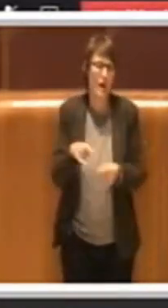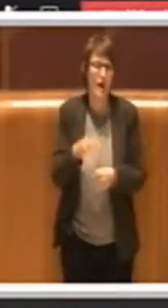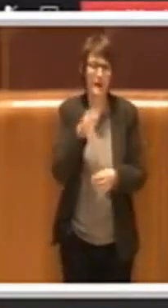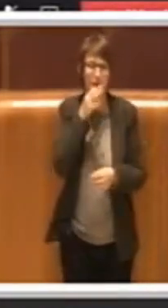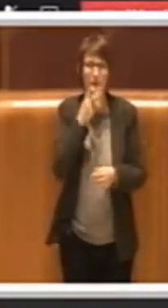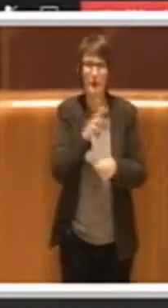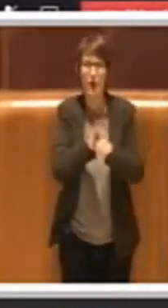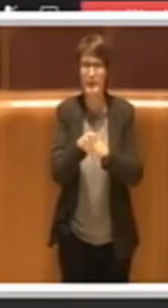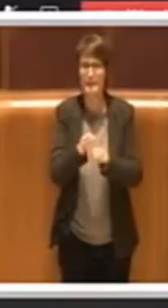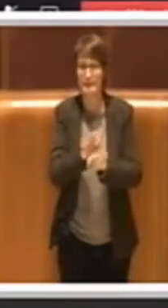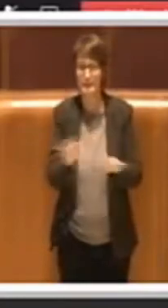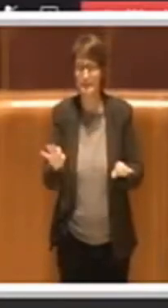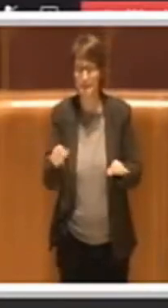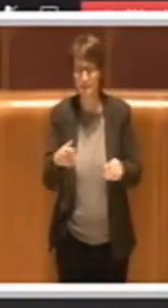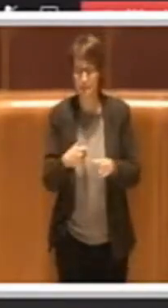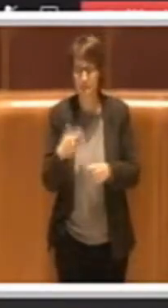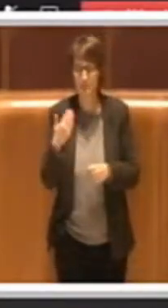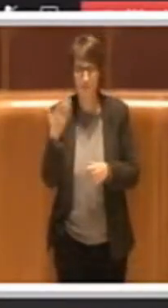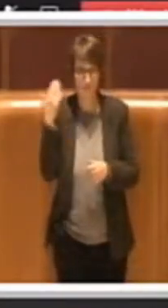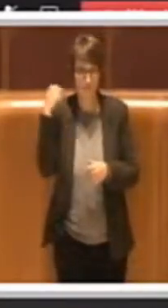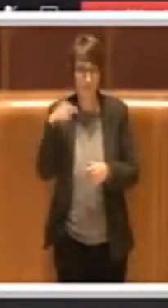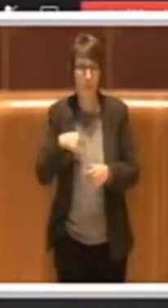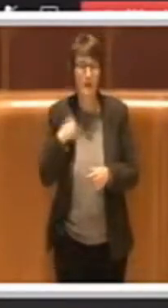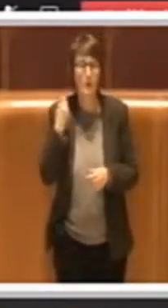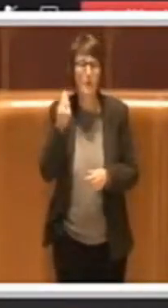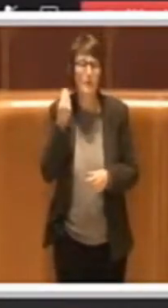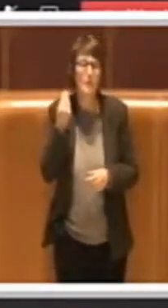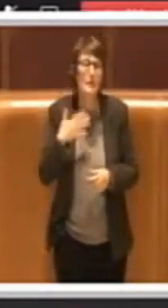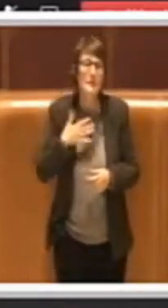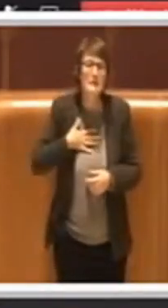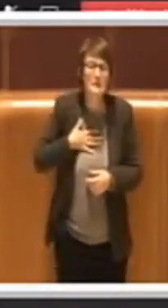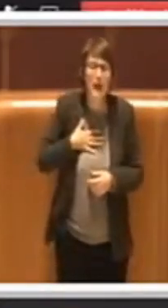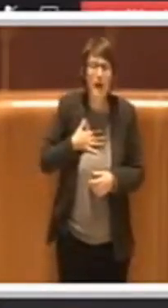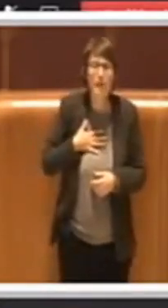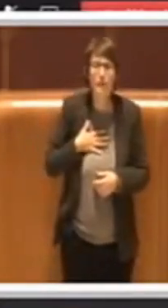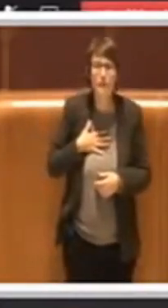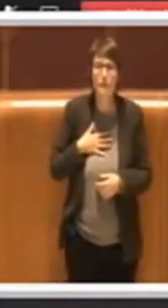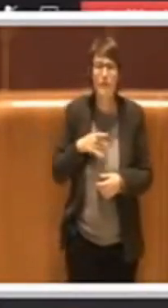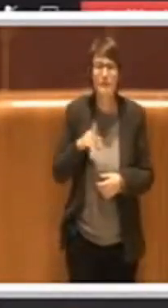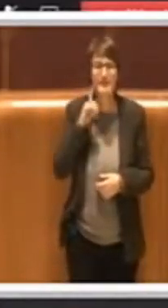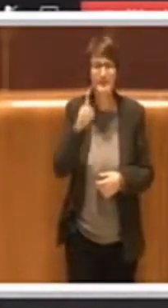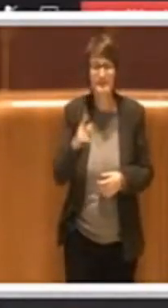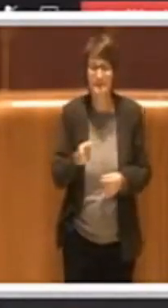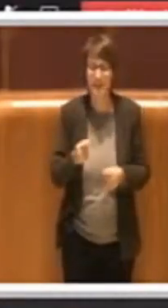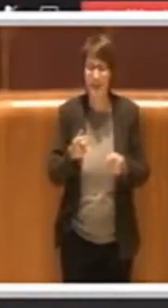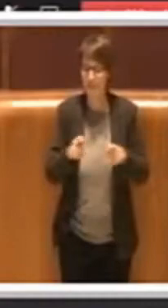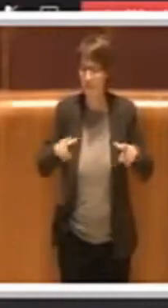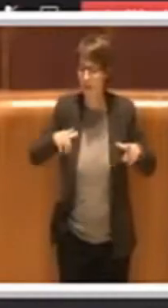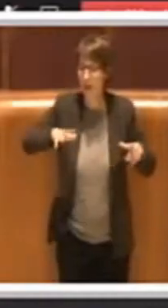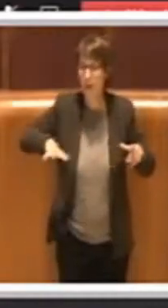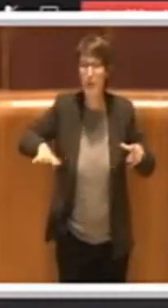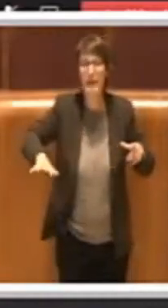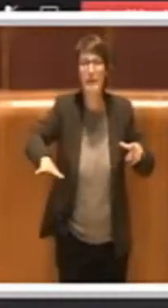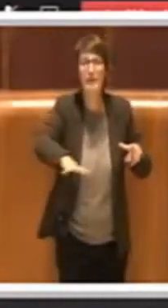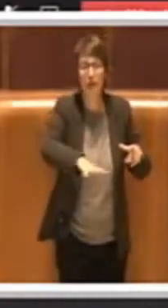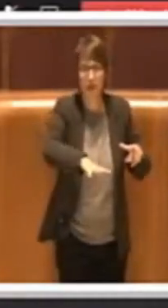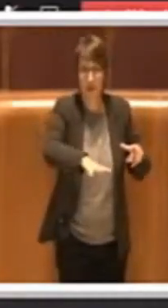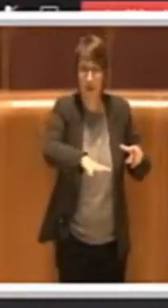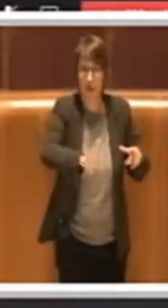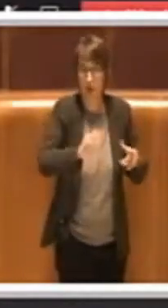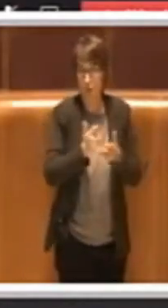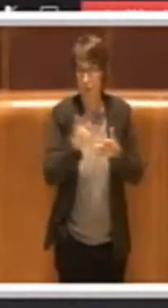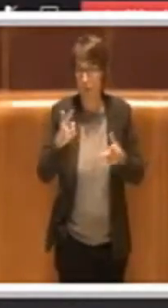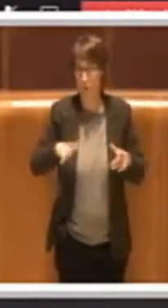che per risollevare la situazione di degrado nelle periferie, soprattutto nelle periferie,